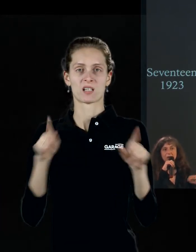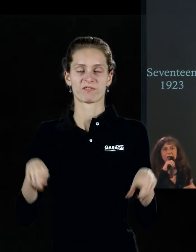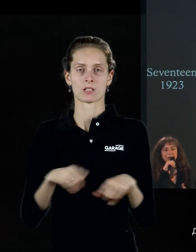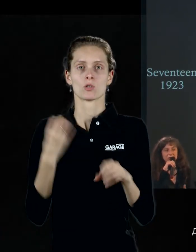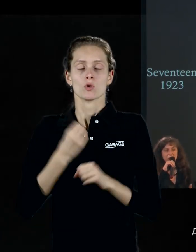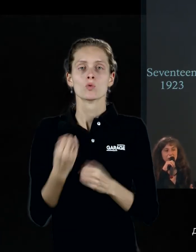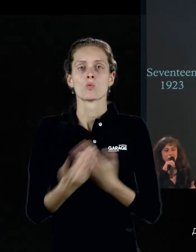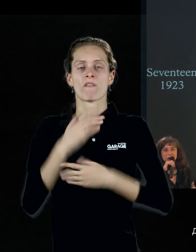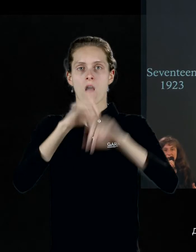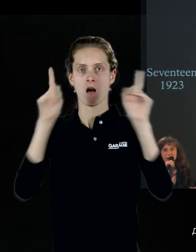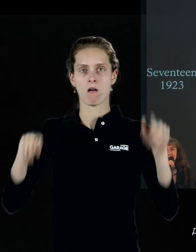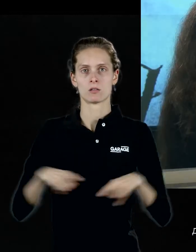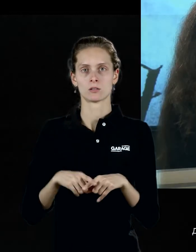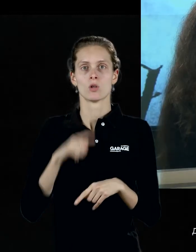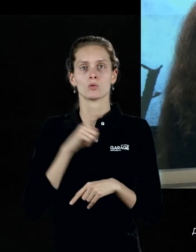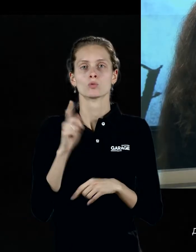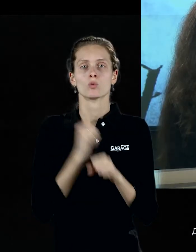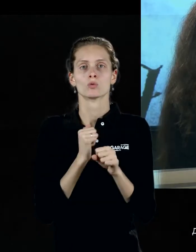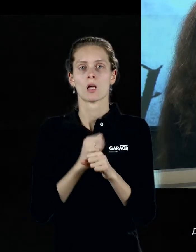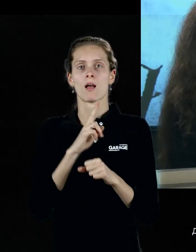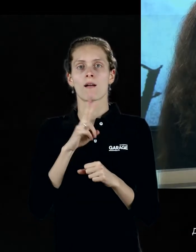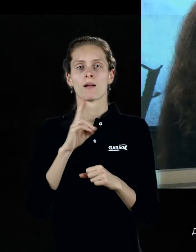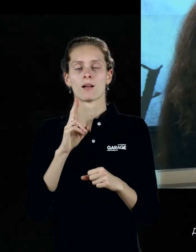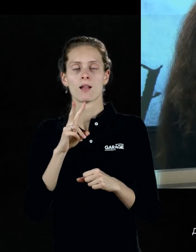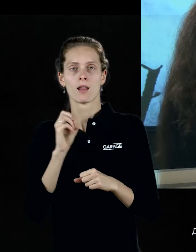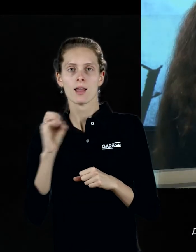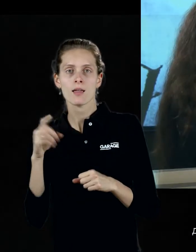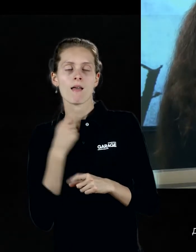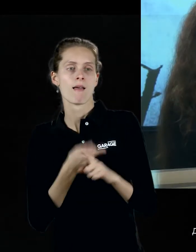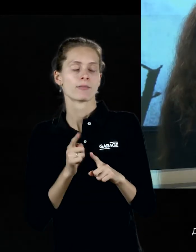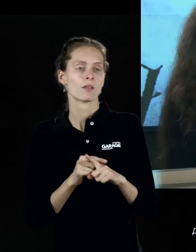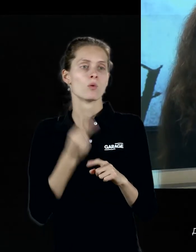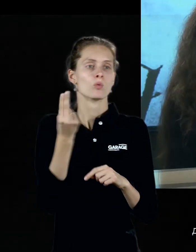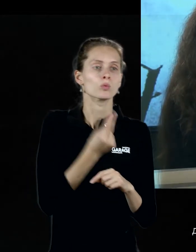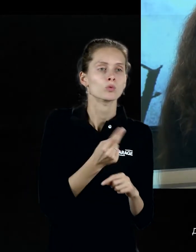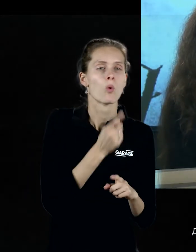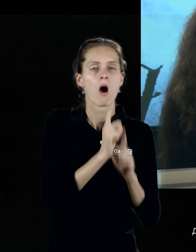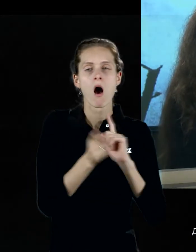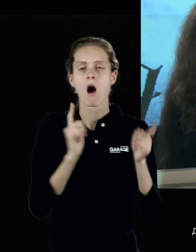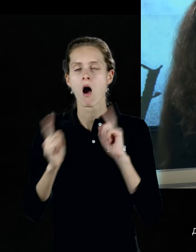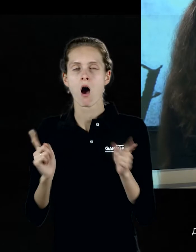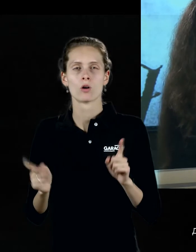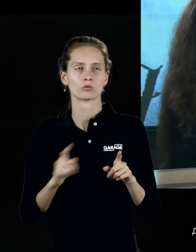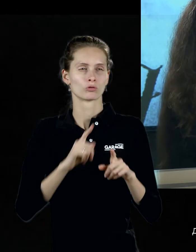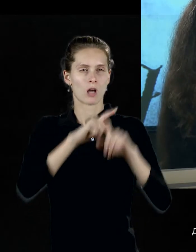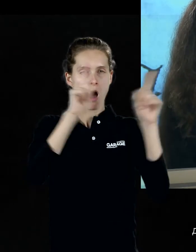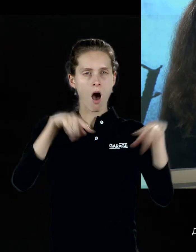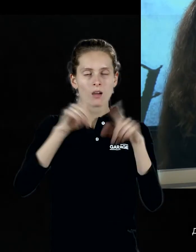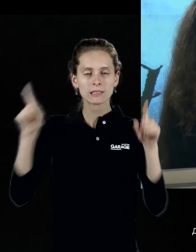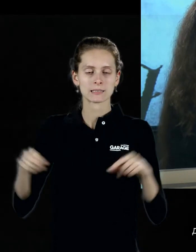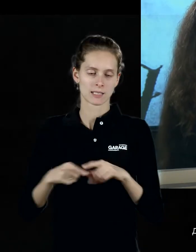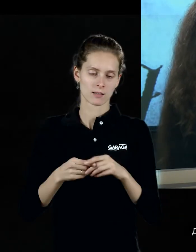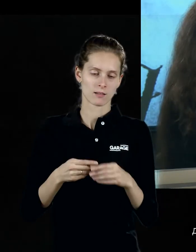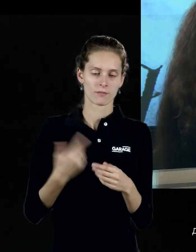картину. Видимо, то, что делает Клея – это первый художник, для которого каждая из картин, каждая из его графических листов не